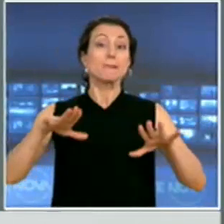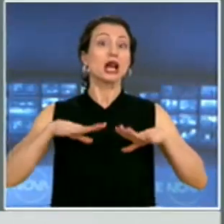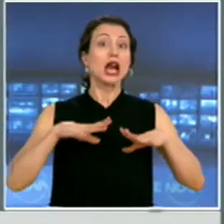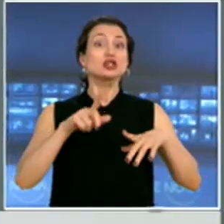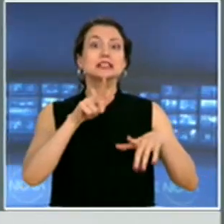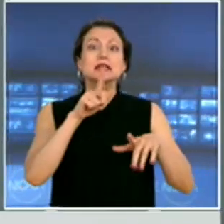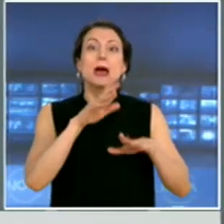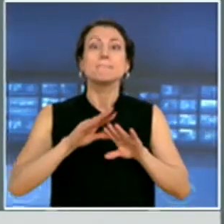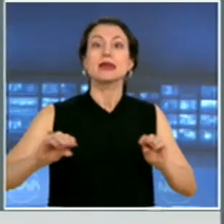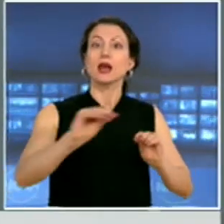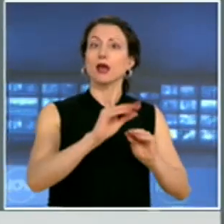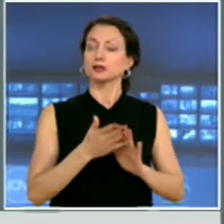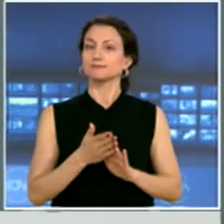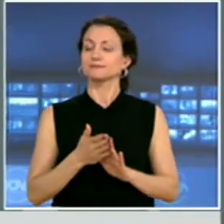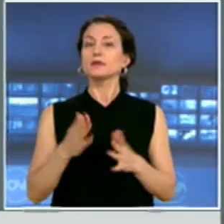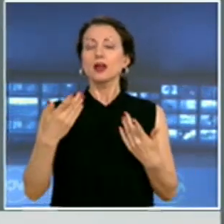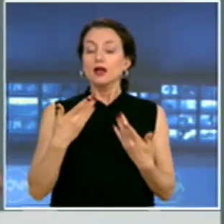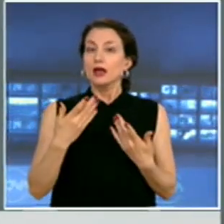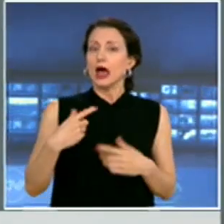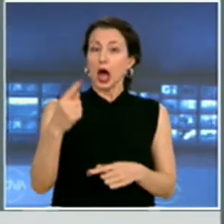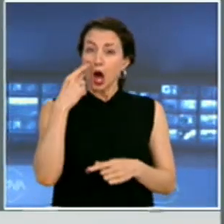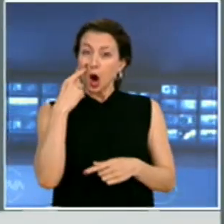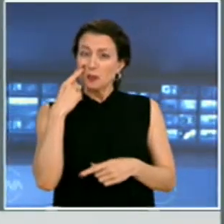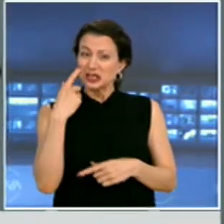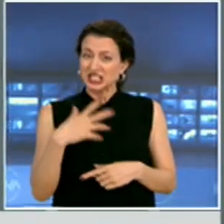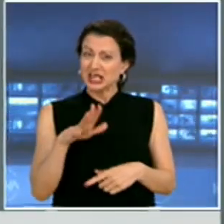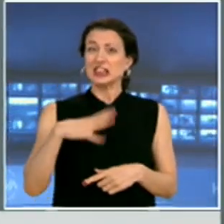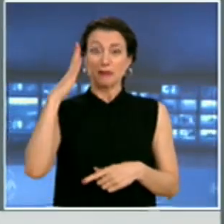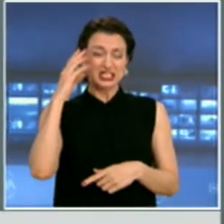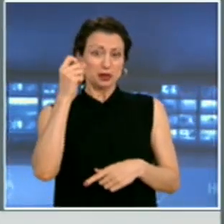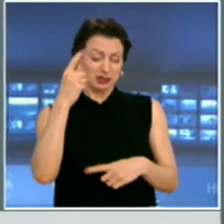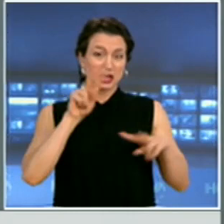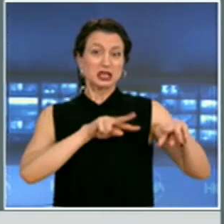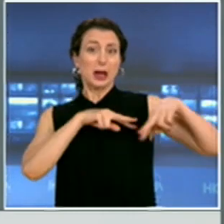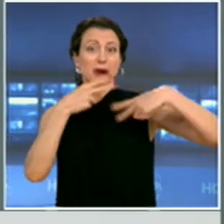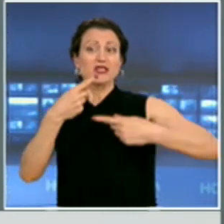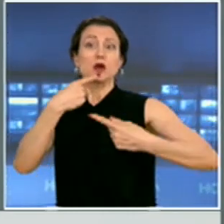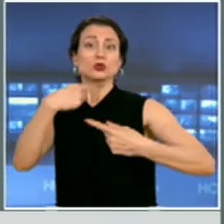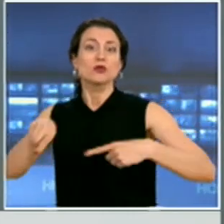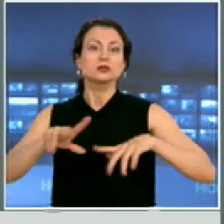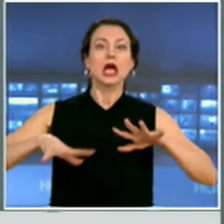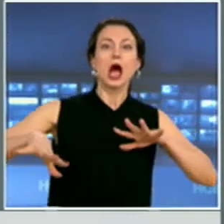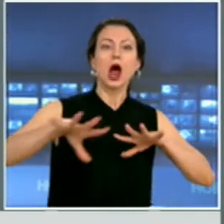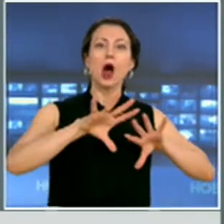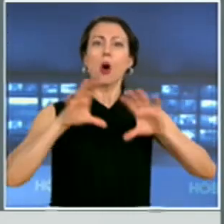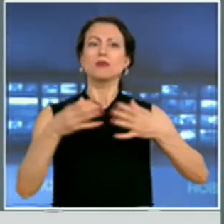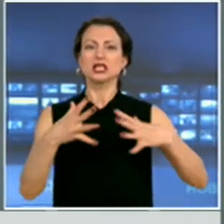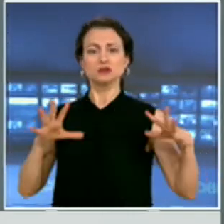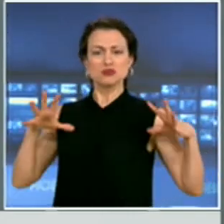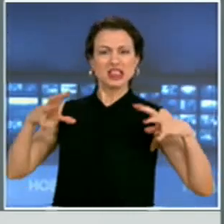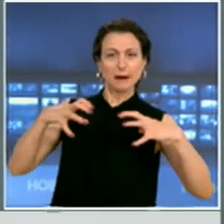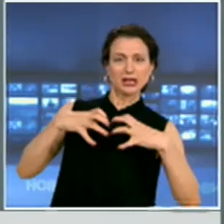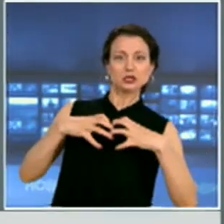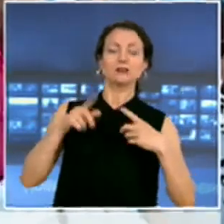Опитите на премьера да прехвърли отговорността за общественото напражение не могат да заблудят никой,